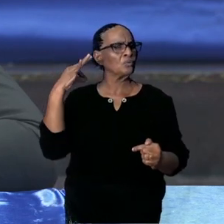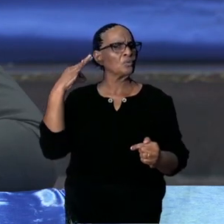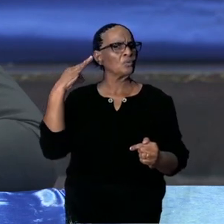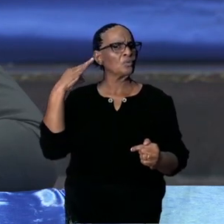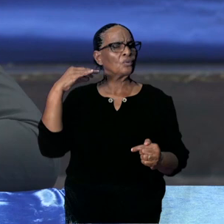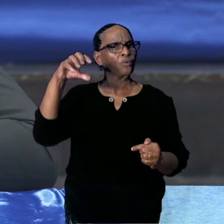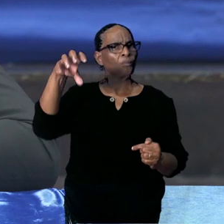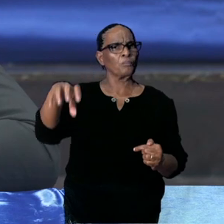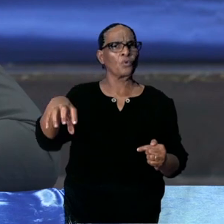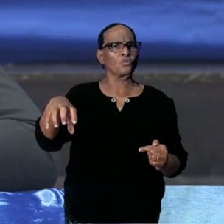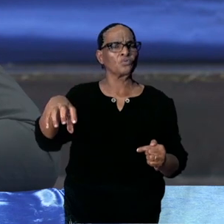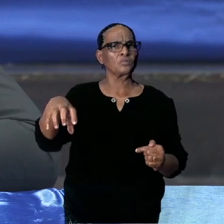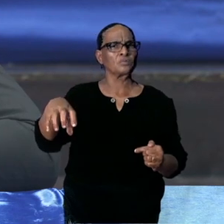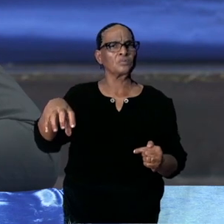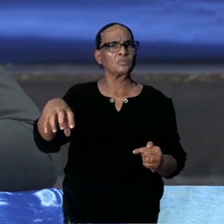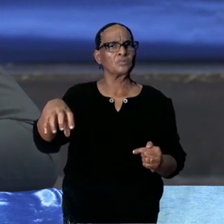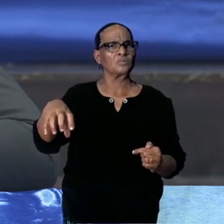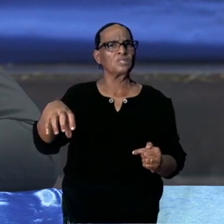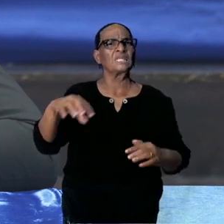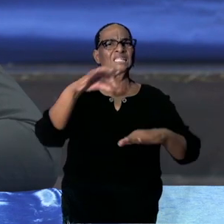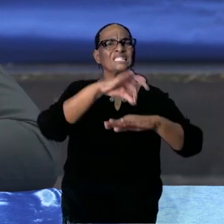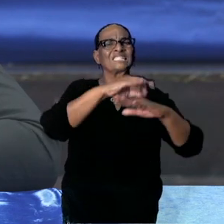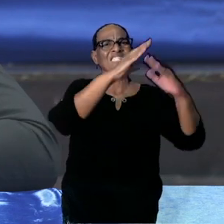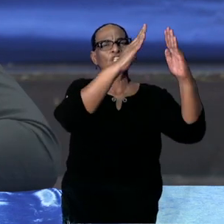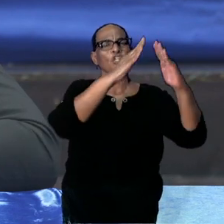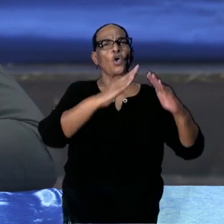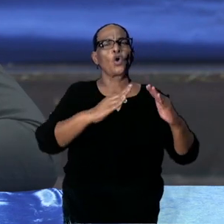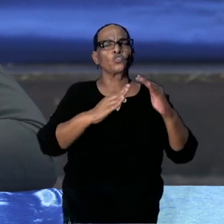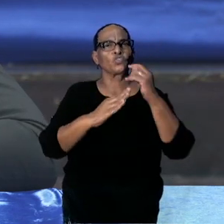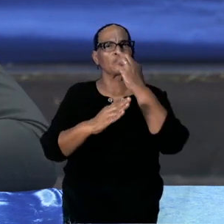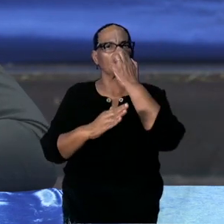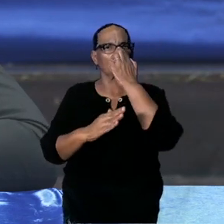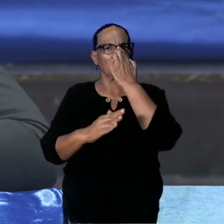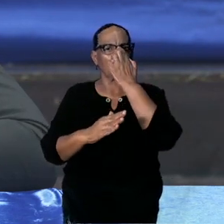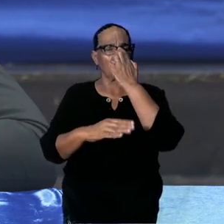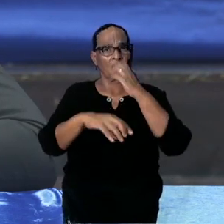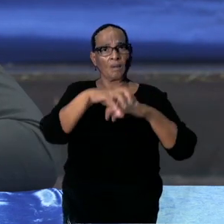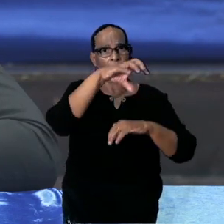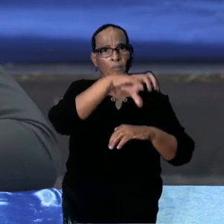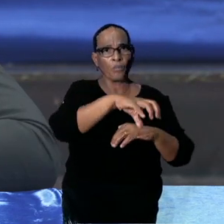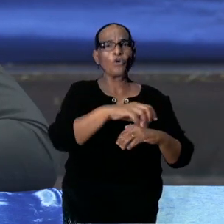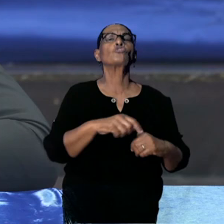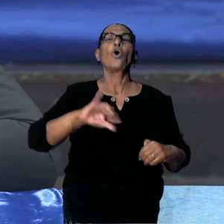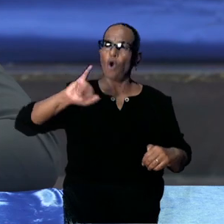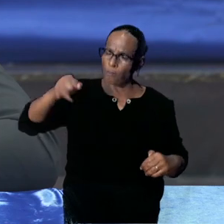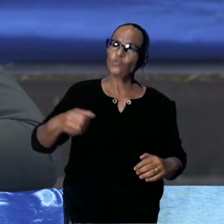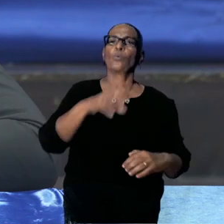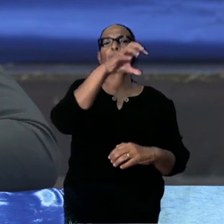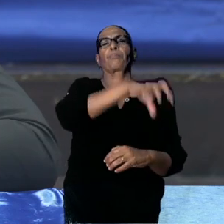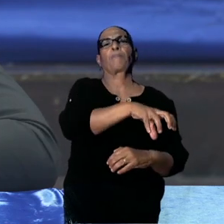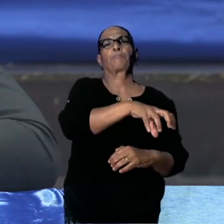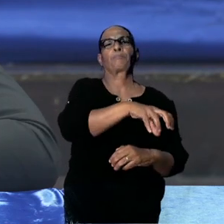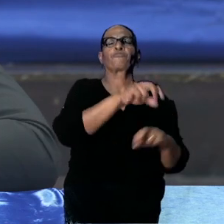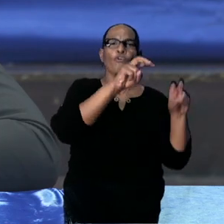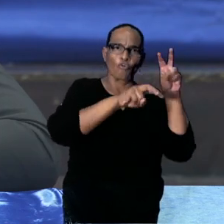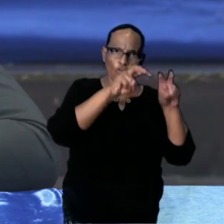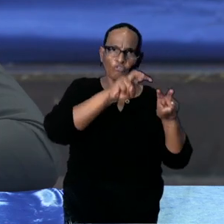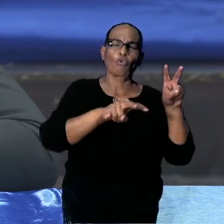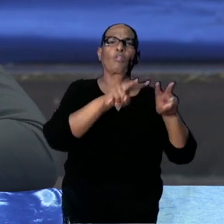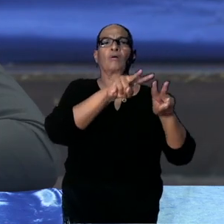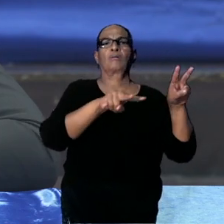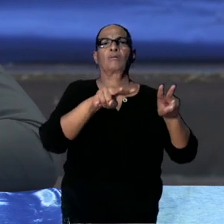U sprak over de post voor het ziekenhuis. Die post is ook weer daar ingesteld voor de controles.